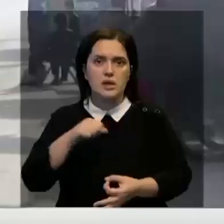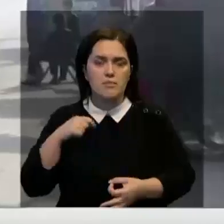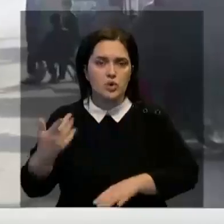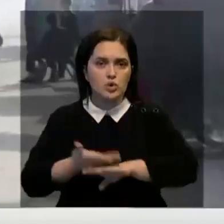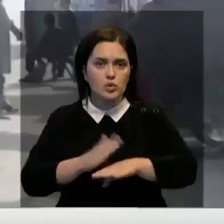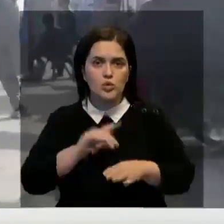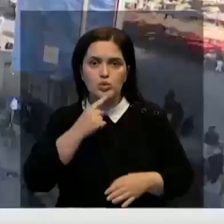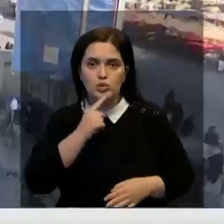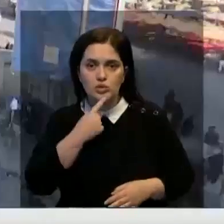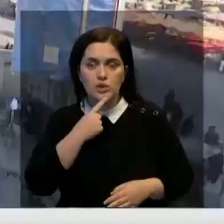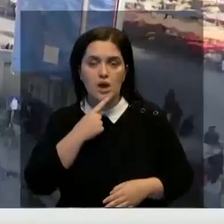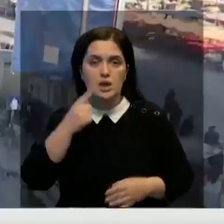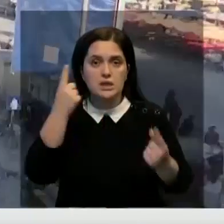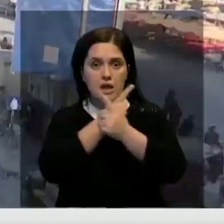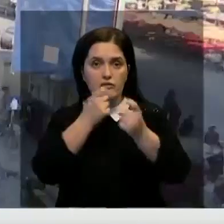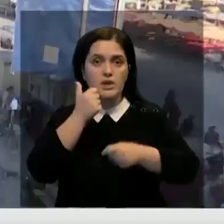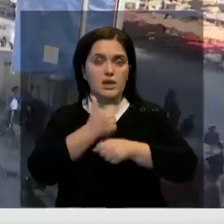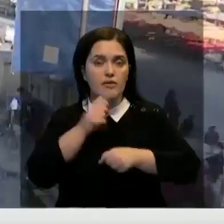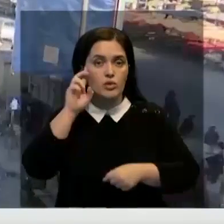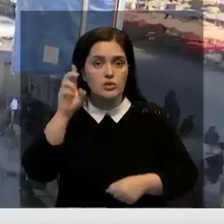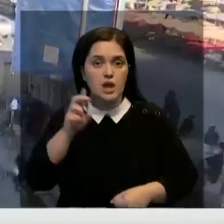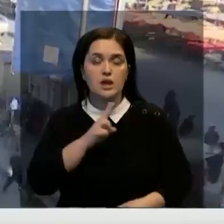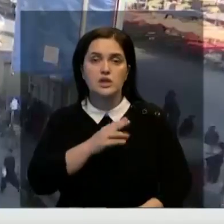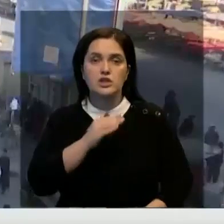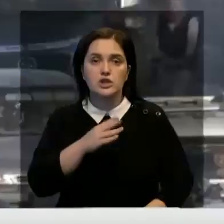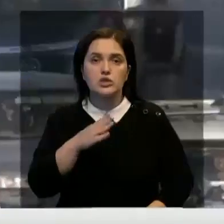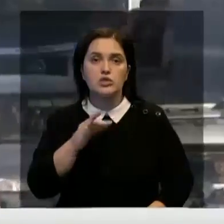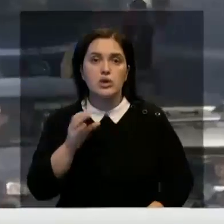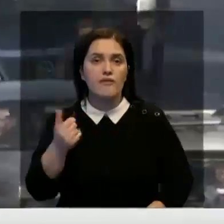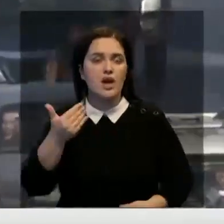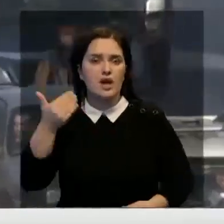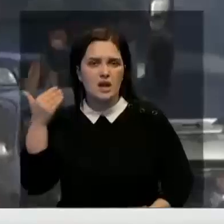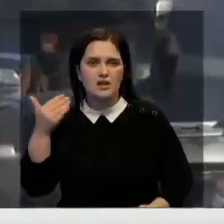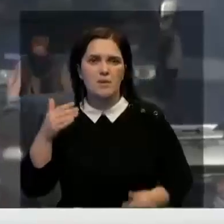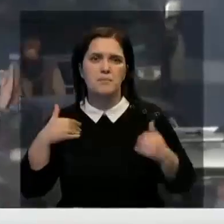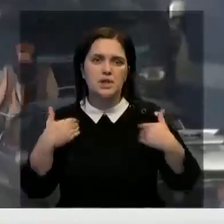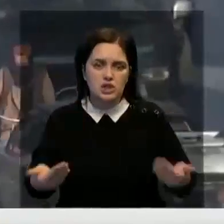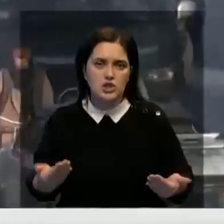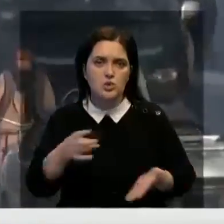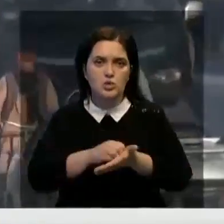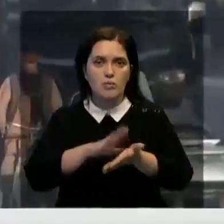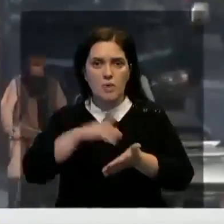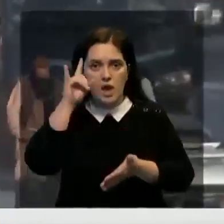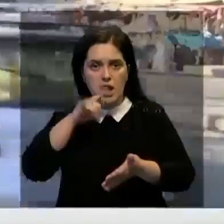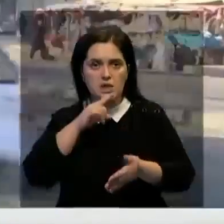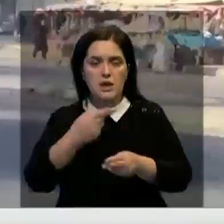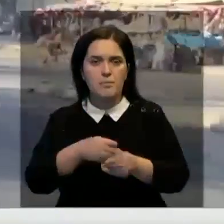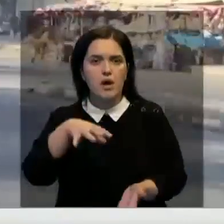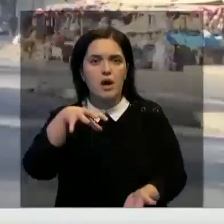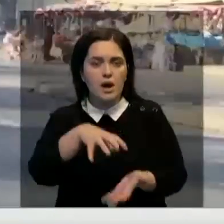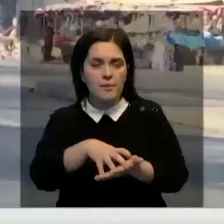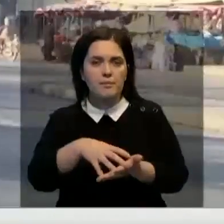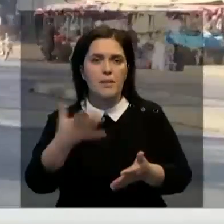беспрецедентными трудностями, заявил глава государства. Ранее Касым Жумар Токаев предложил учредить в Казахстане логистический хаб по